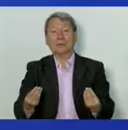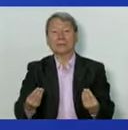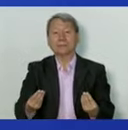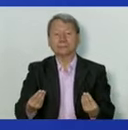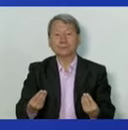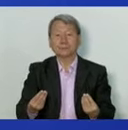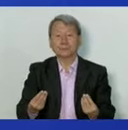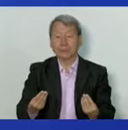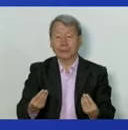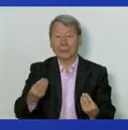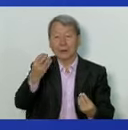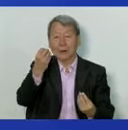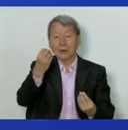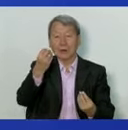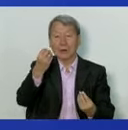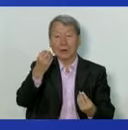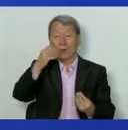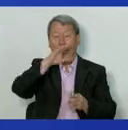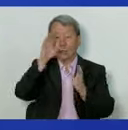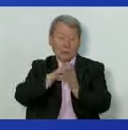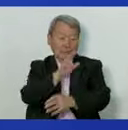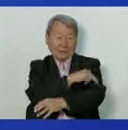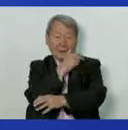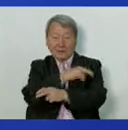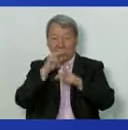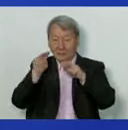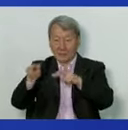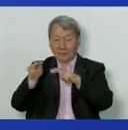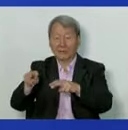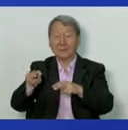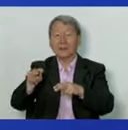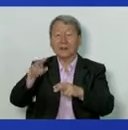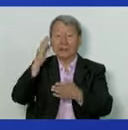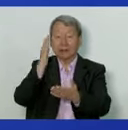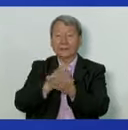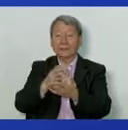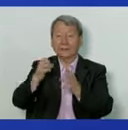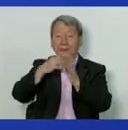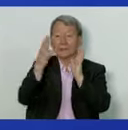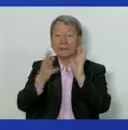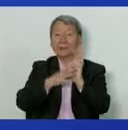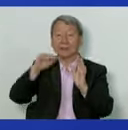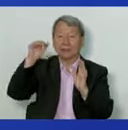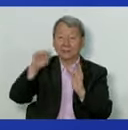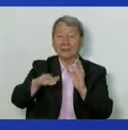кроме того, под медицинским наблюдением находятся 19